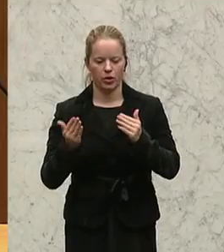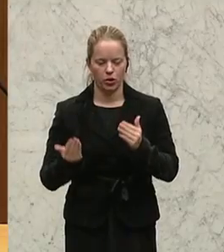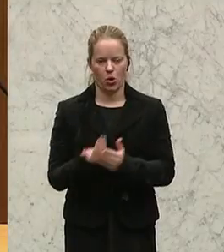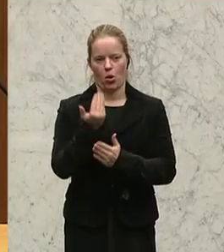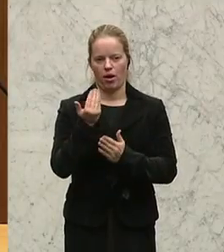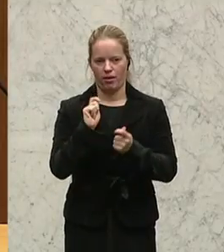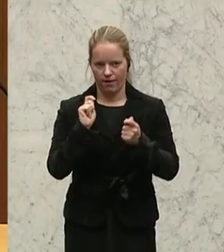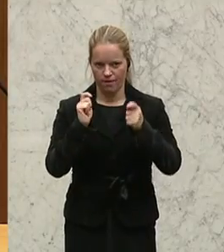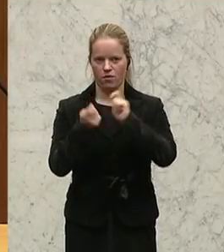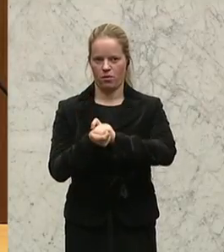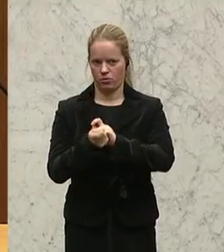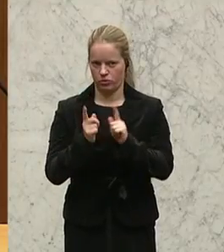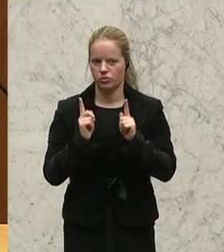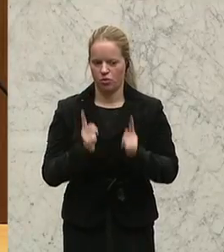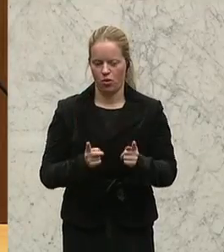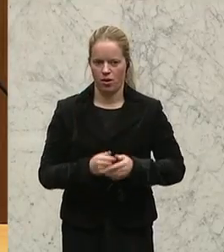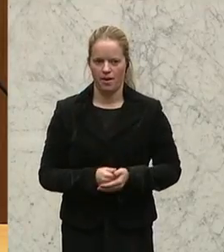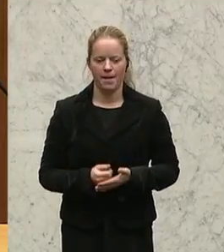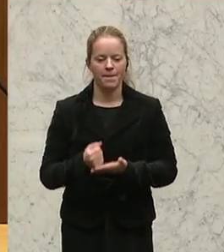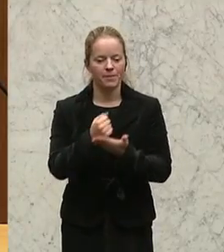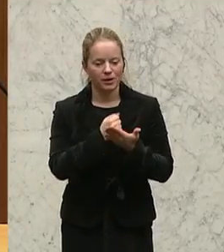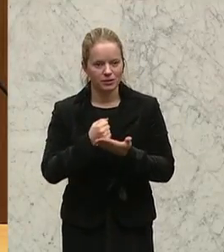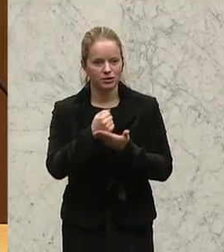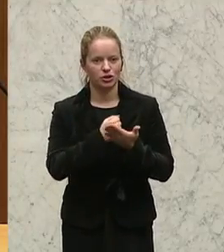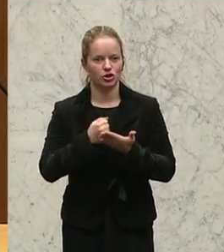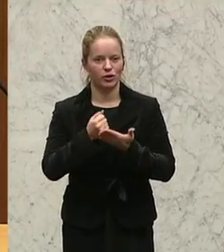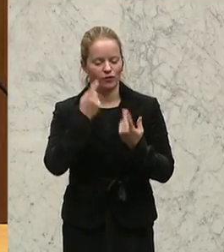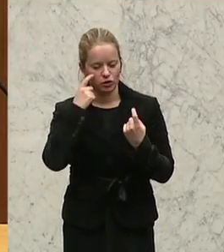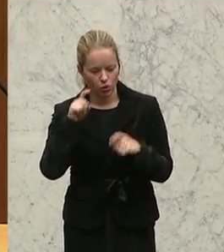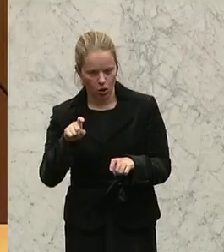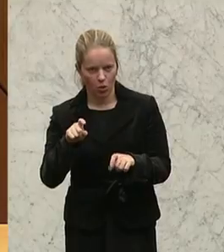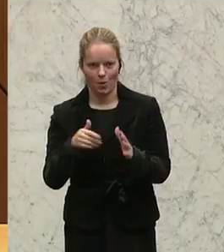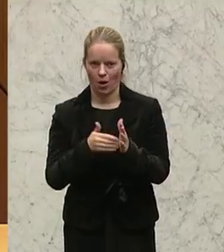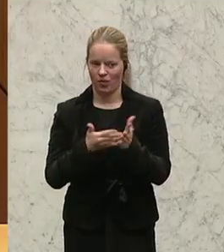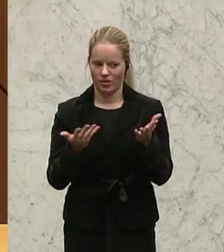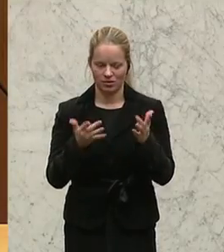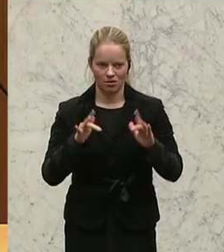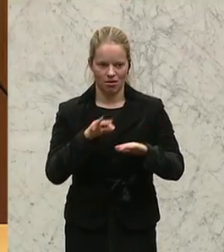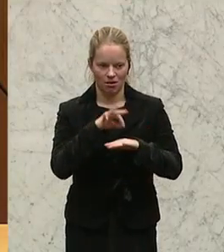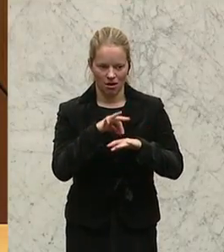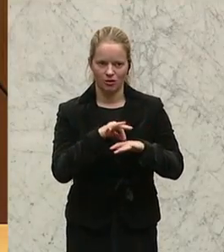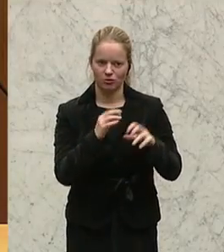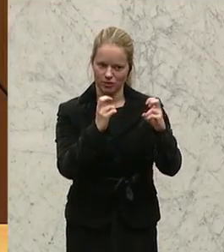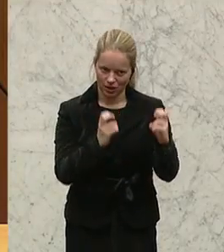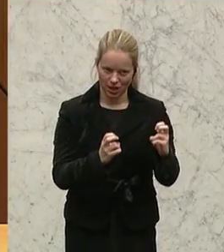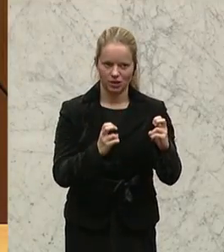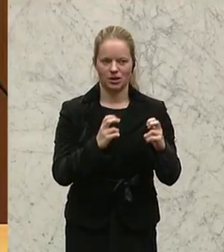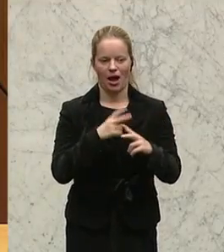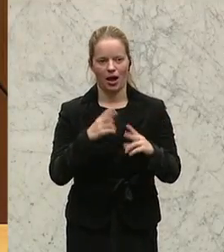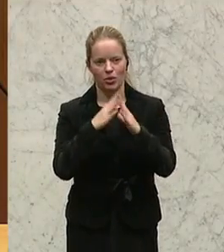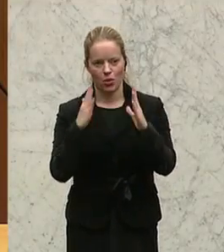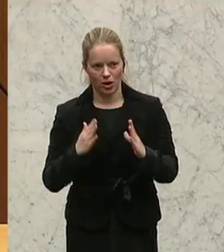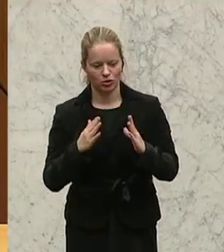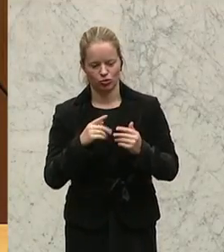reformiert werden. Die medizinische Versorgung muss durch niedergelassene Ärzte, Krankenhäuser und dergleichen sichergestellt